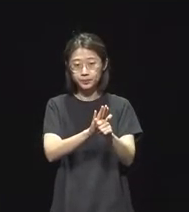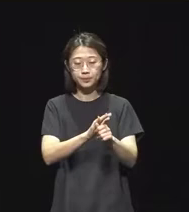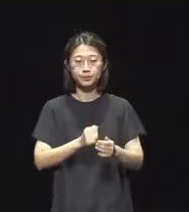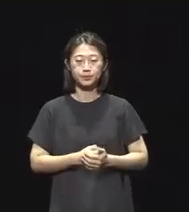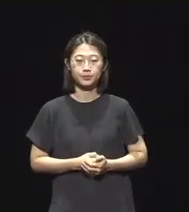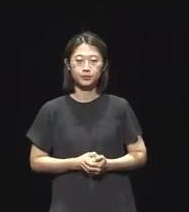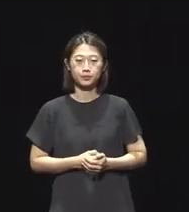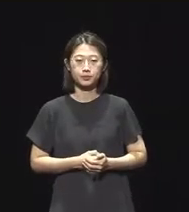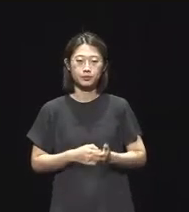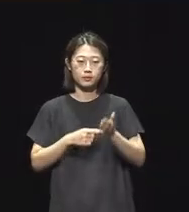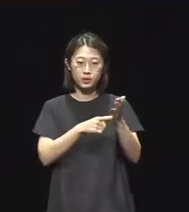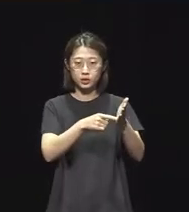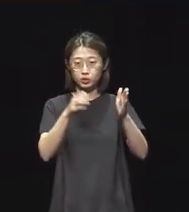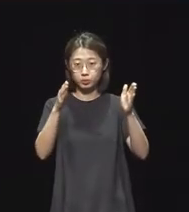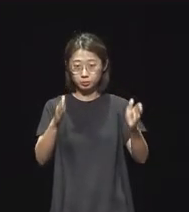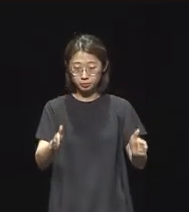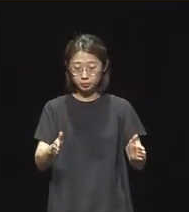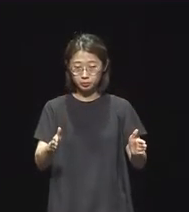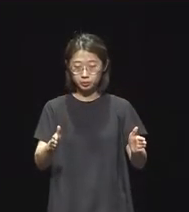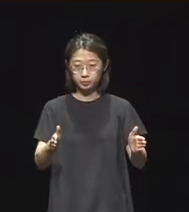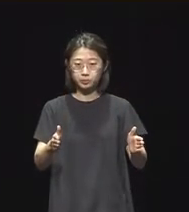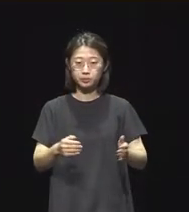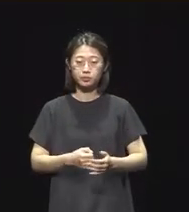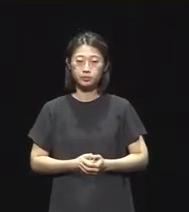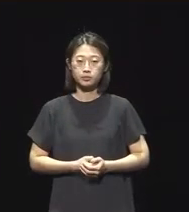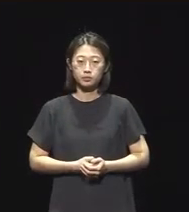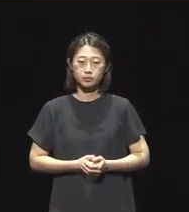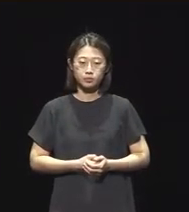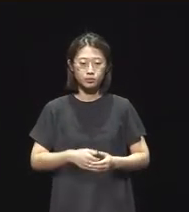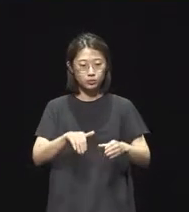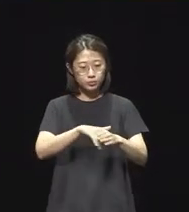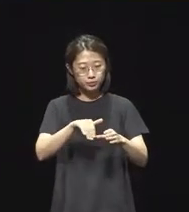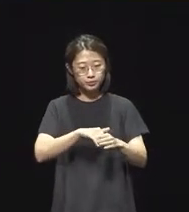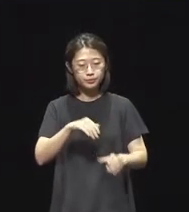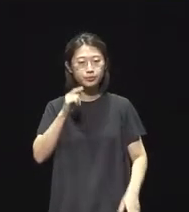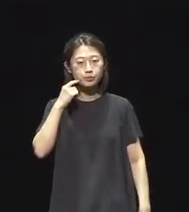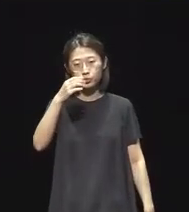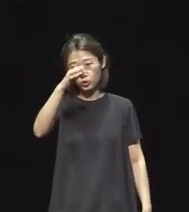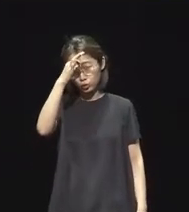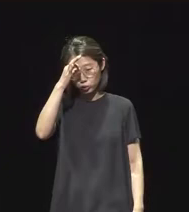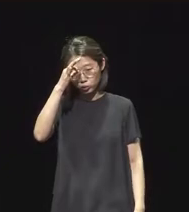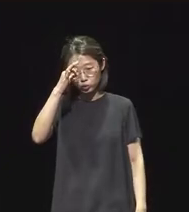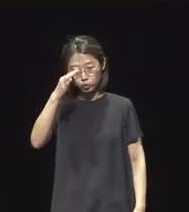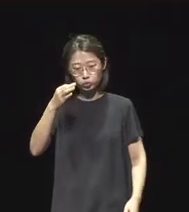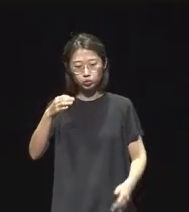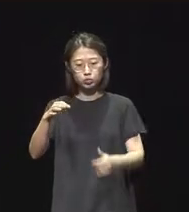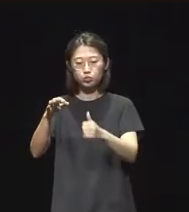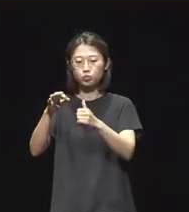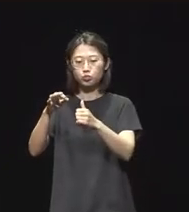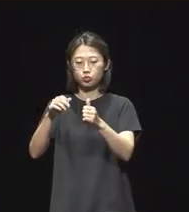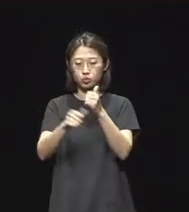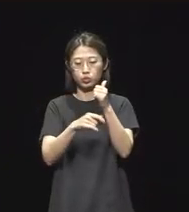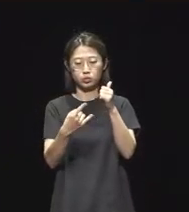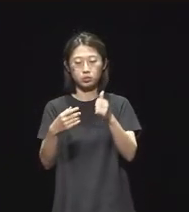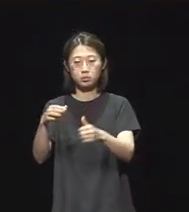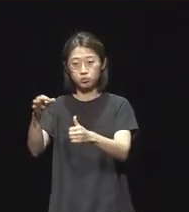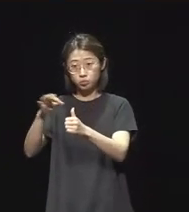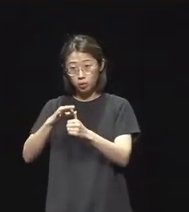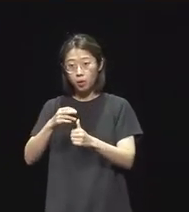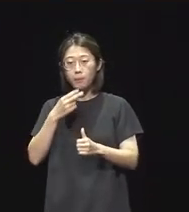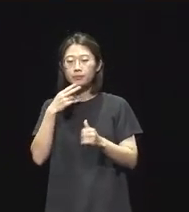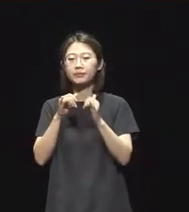지원 신청 마감일 기준으로 문화예술위원회의 지원금 수혜를 받지 않은 청년예술가가 지원 신청하실 수 있습니다.